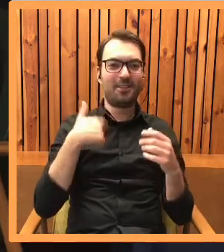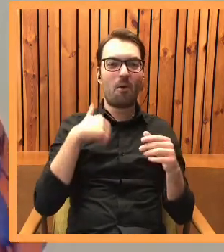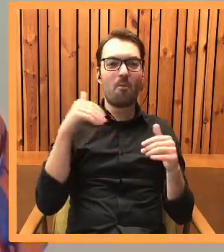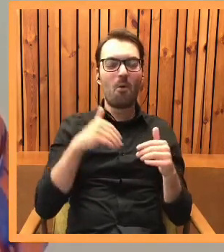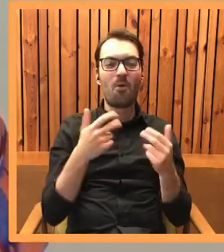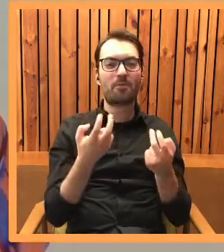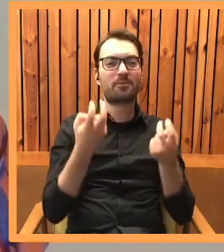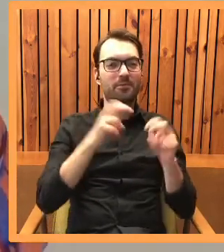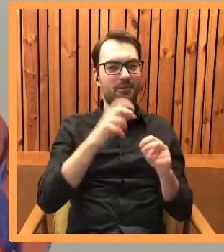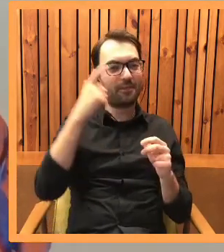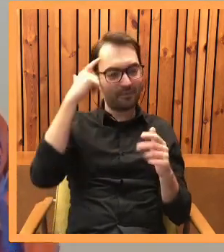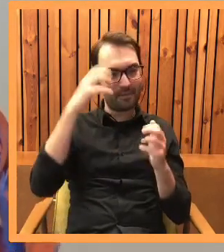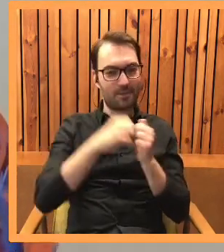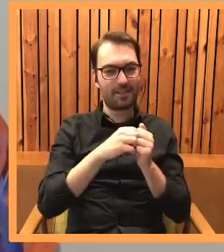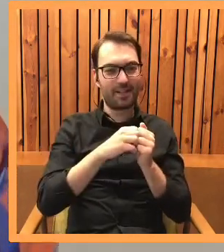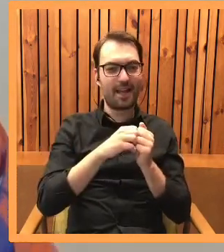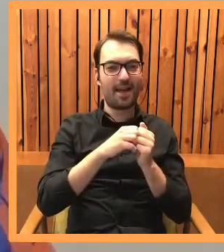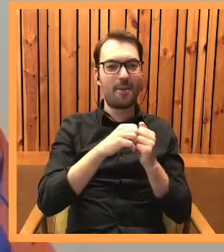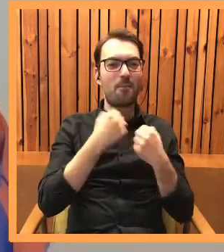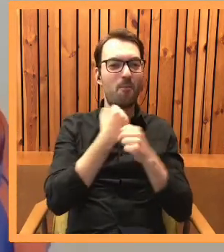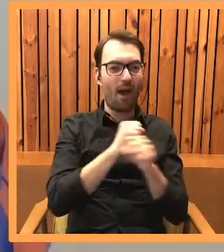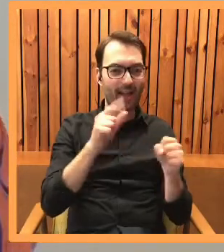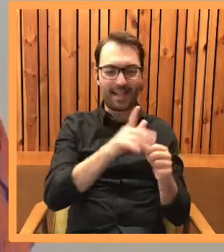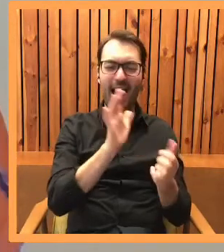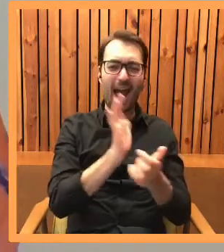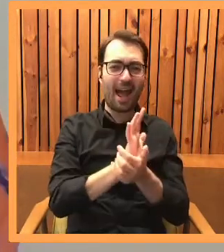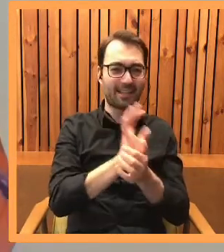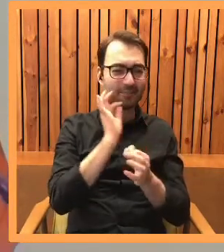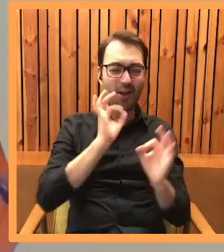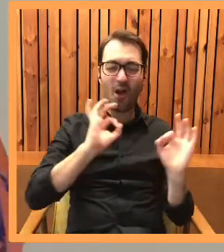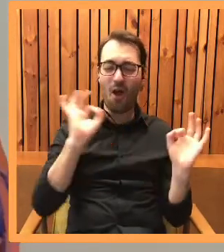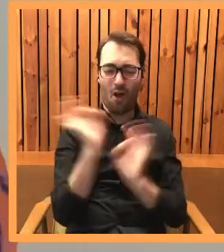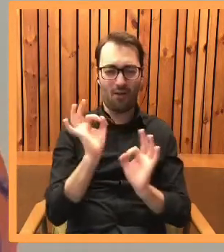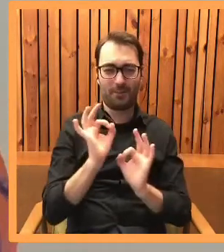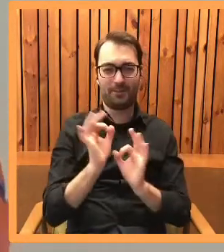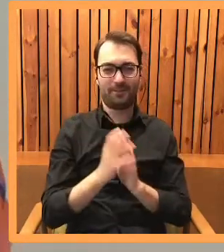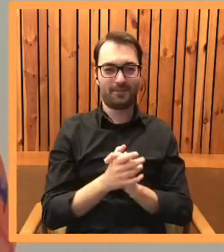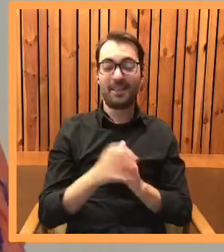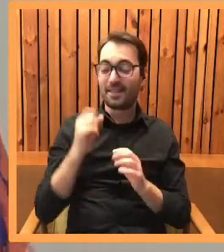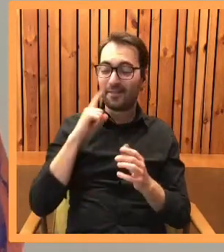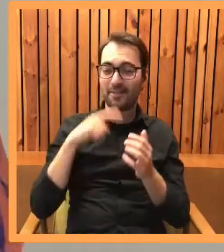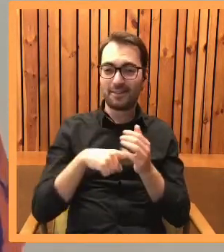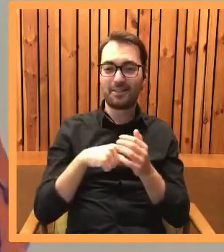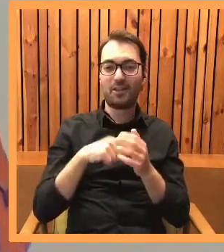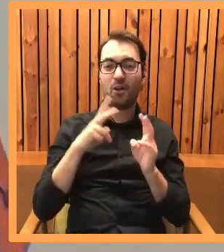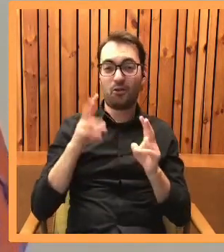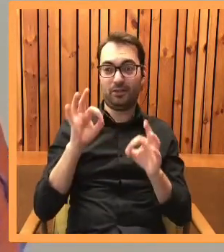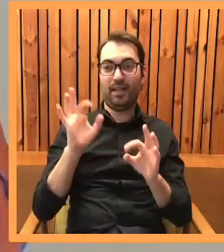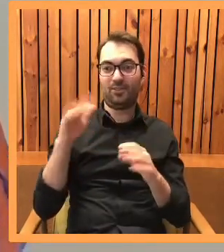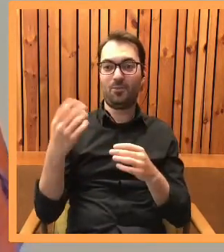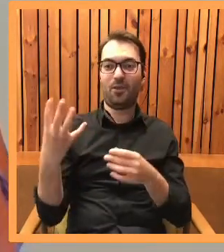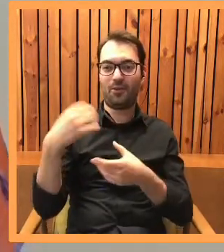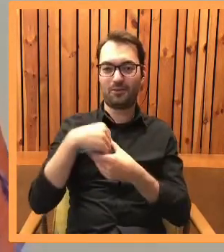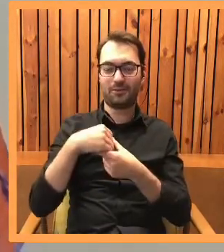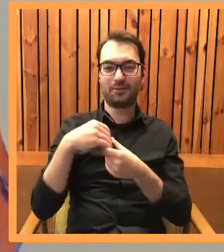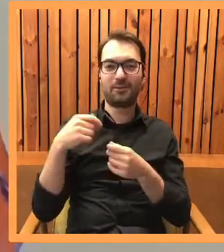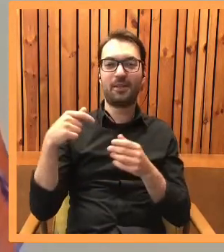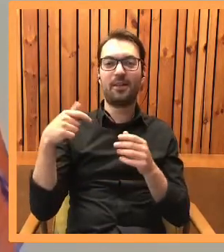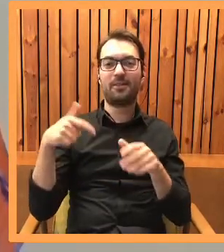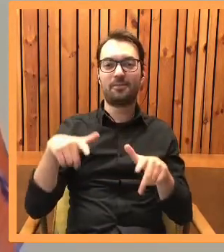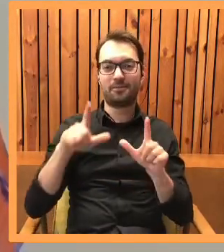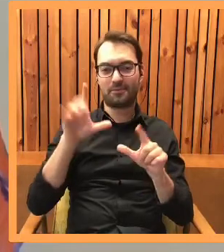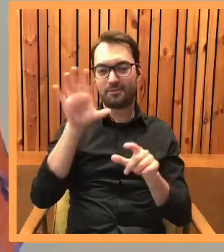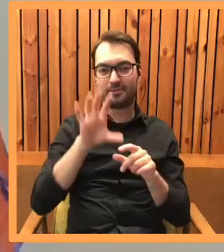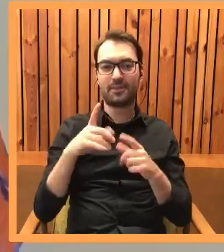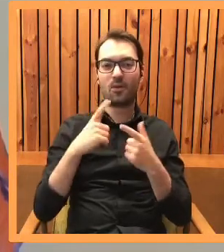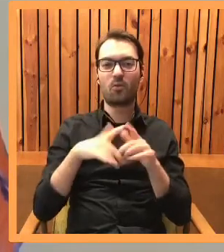bohatera, który ma tak podły charakter. To prawda. Dla tych, którzy teraz być może dołączyli do naszej transmisji